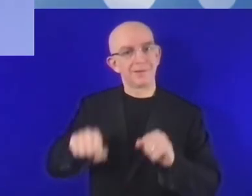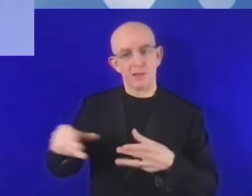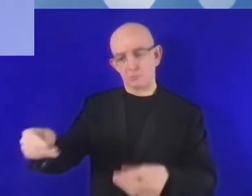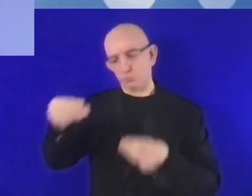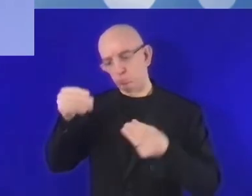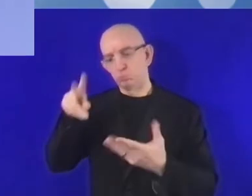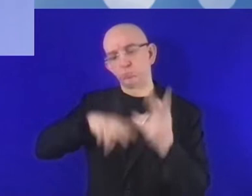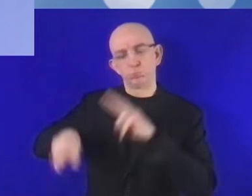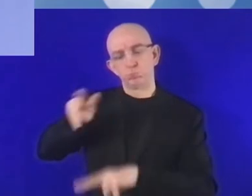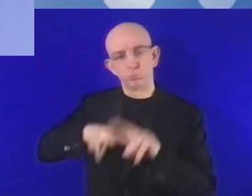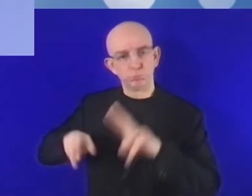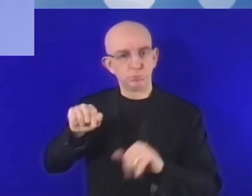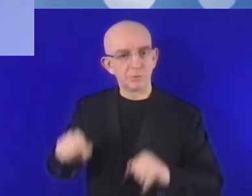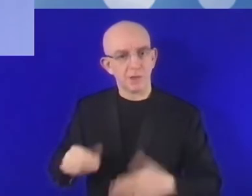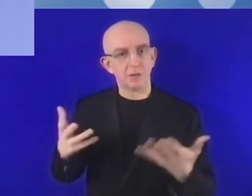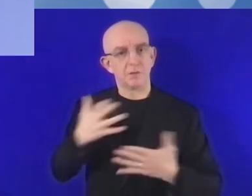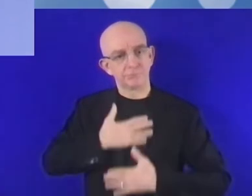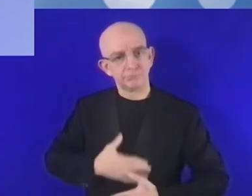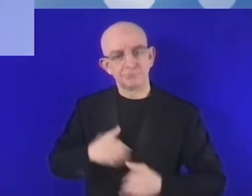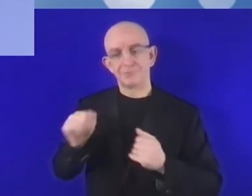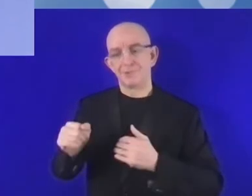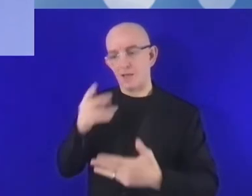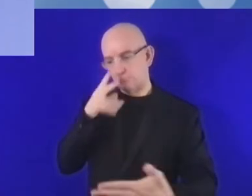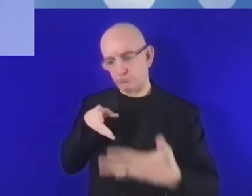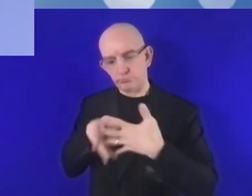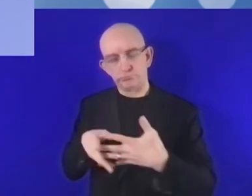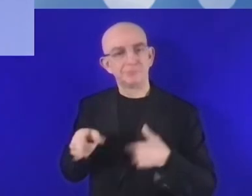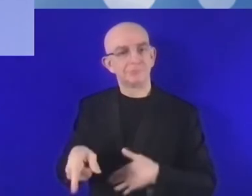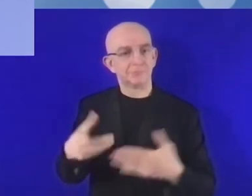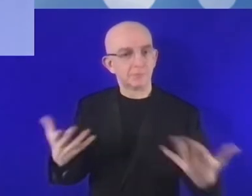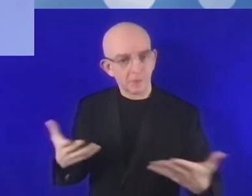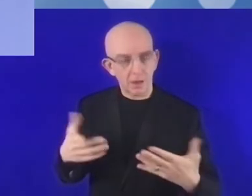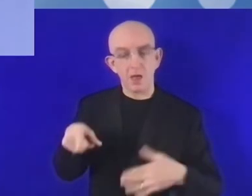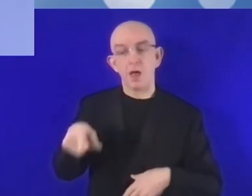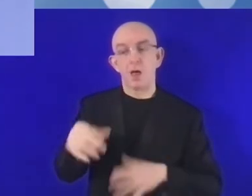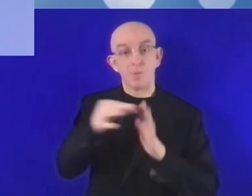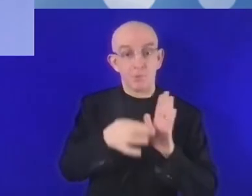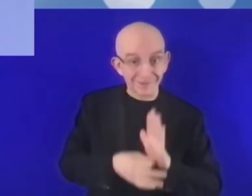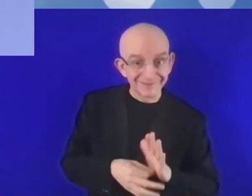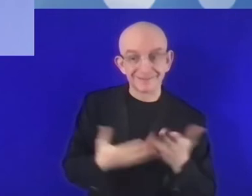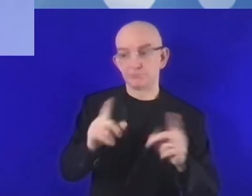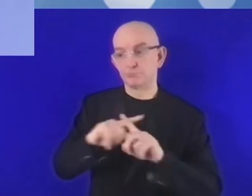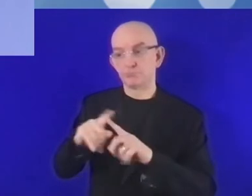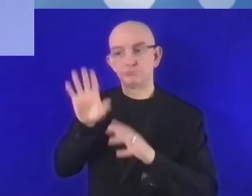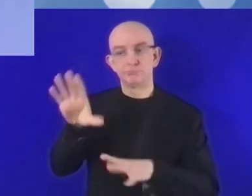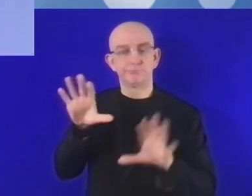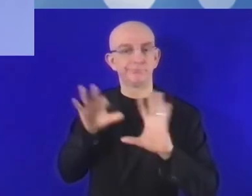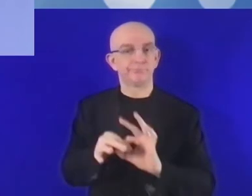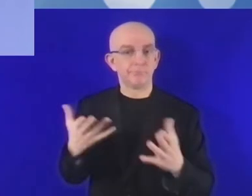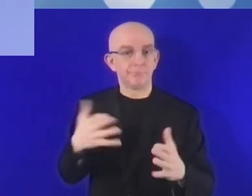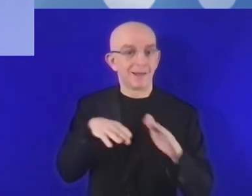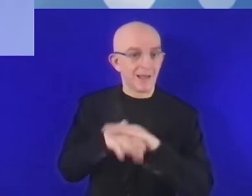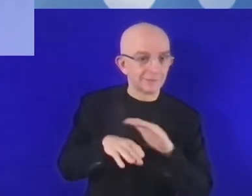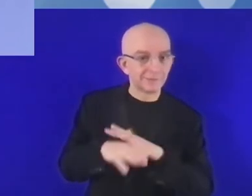przejrzystości. Trzeba także kształtować polityki dotyczące dostępu i wykorzystywania danych